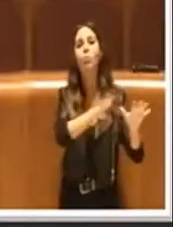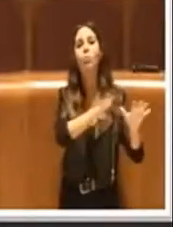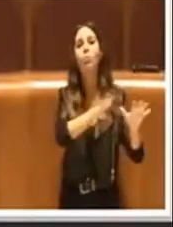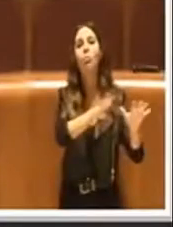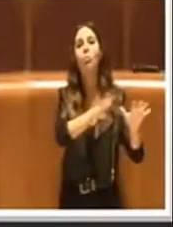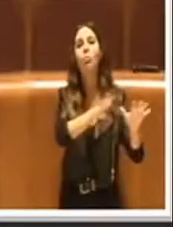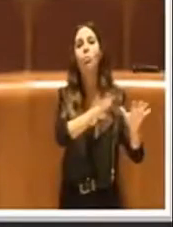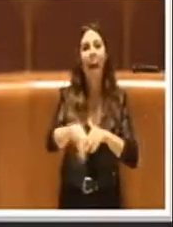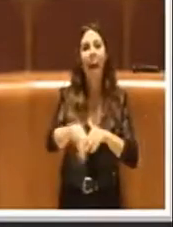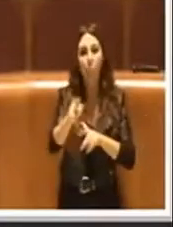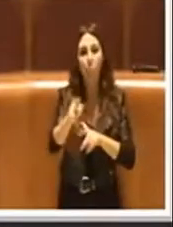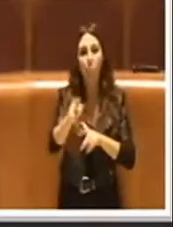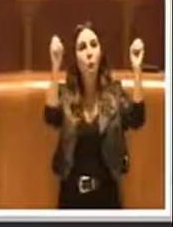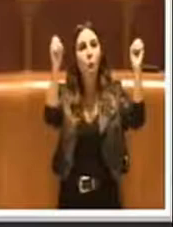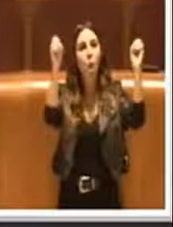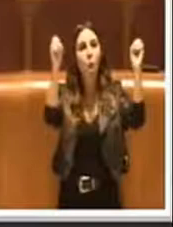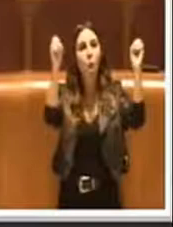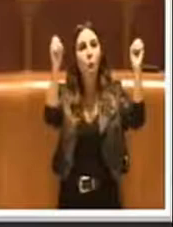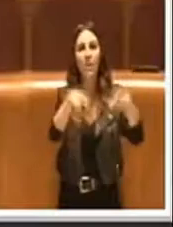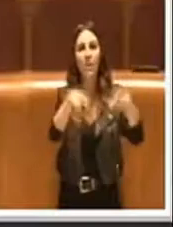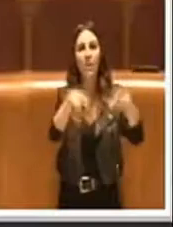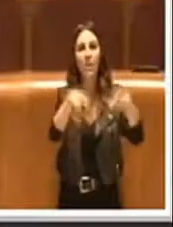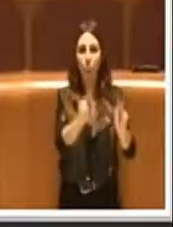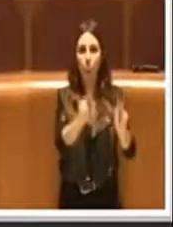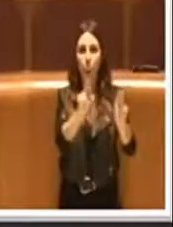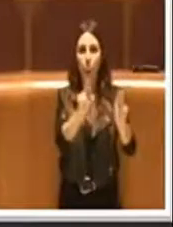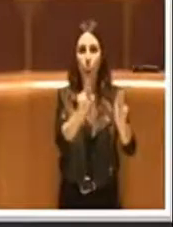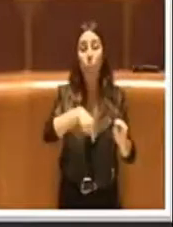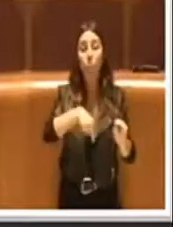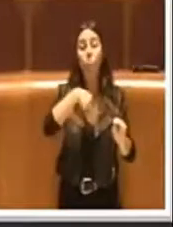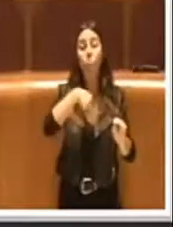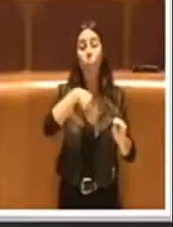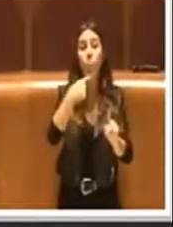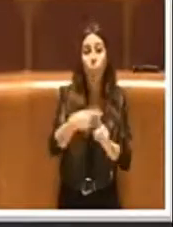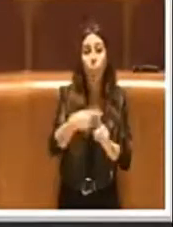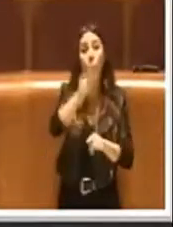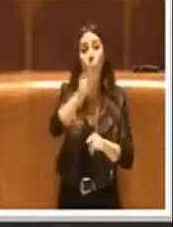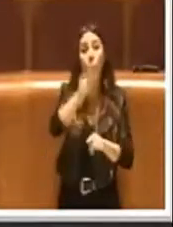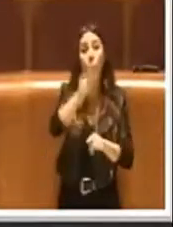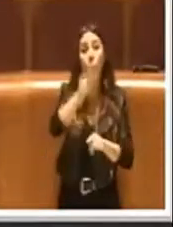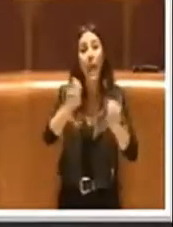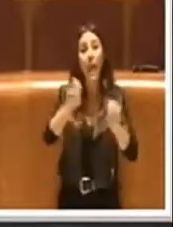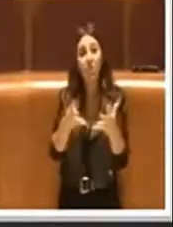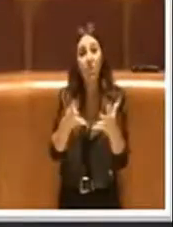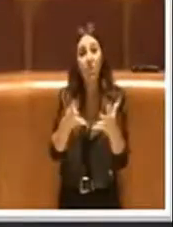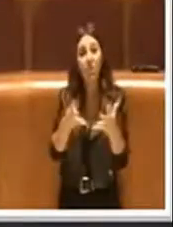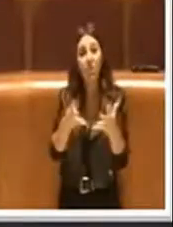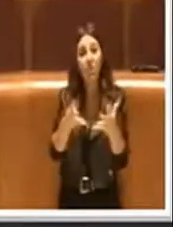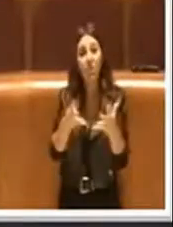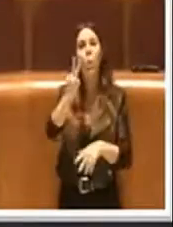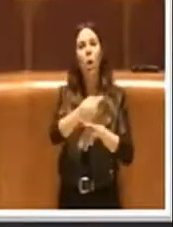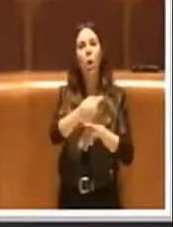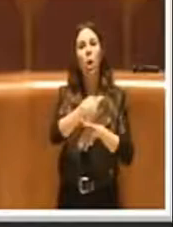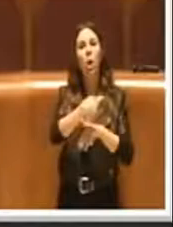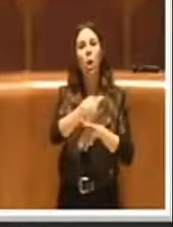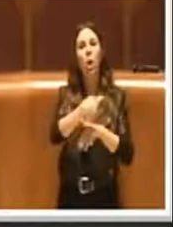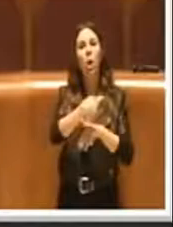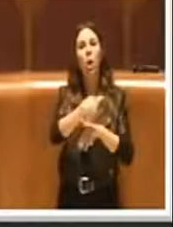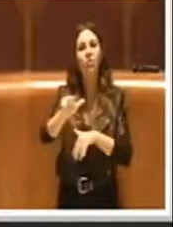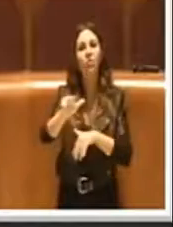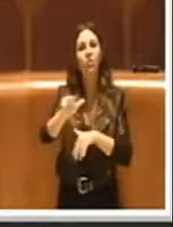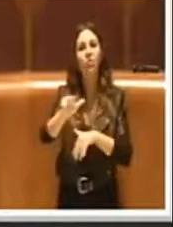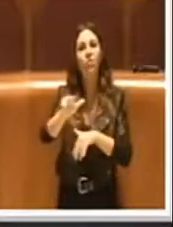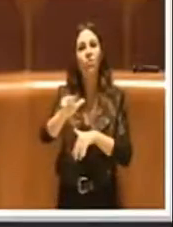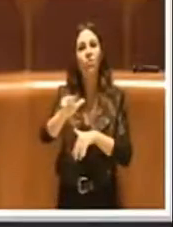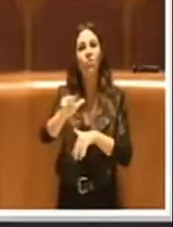illuminazione pubblica, dopodiché abbiamo stanziato nel 2019 2 milioni 323